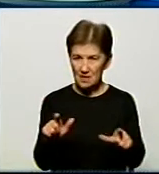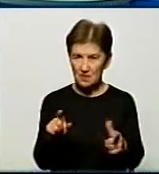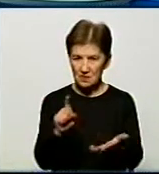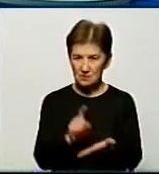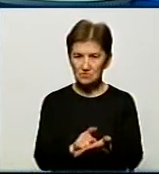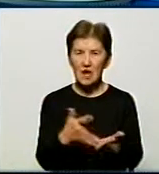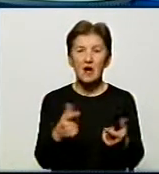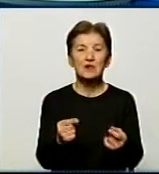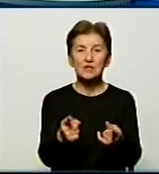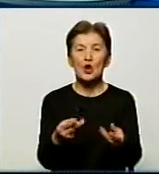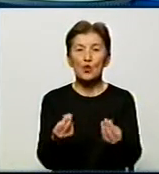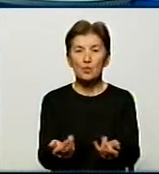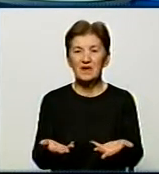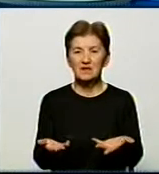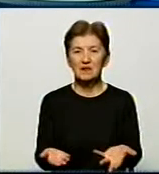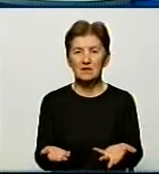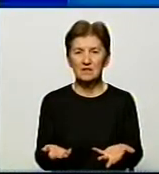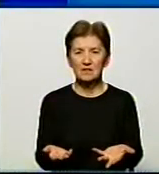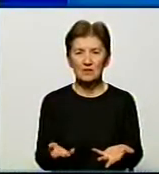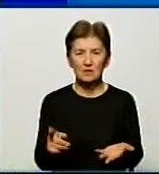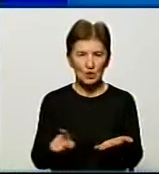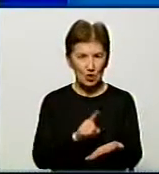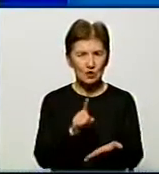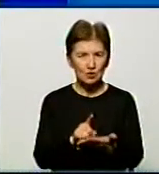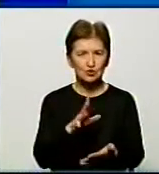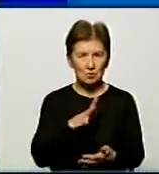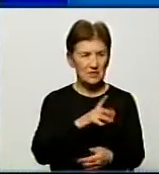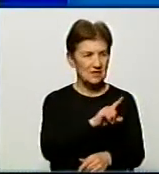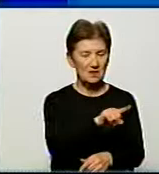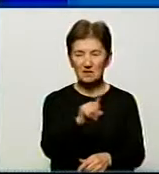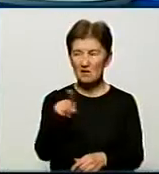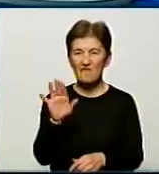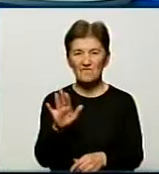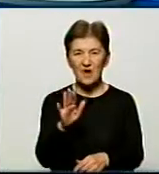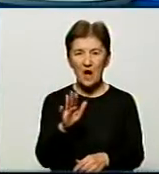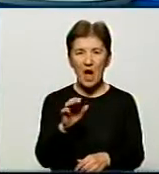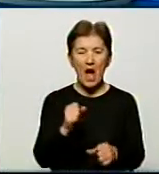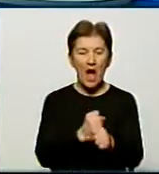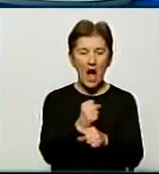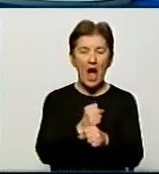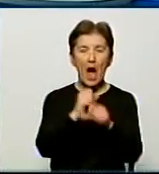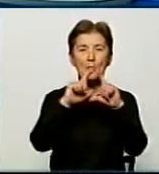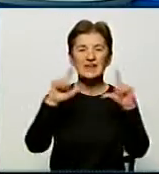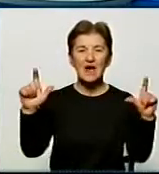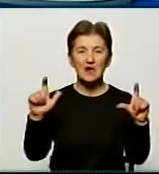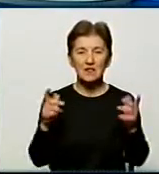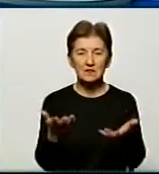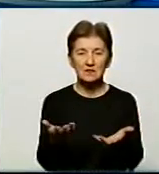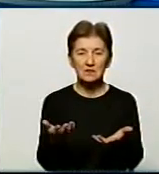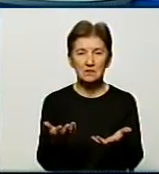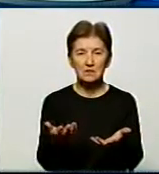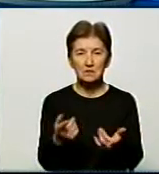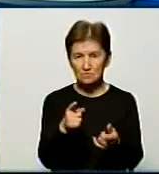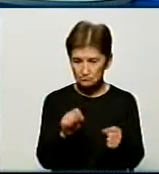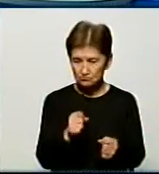Де купити ці тести? Вони повинні бути в аптеках, так? Ми можемо сказати, що принаймні кількох